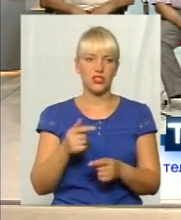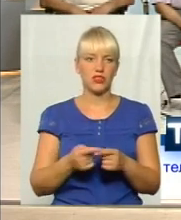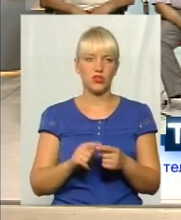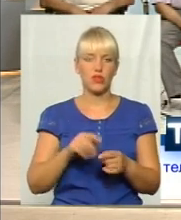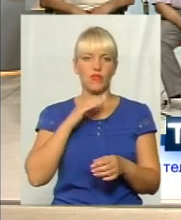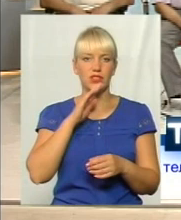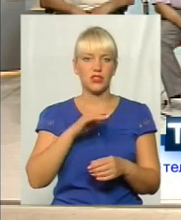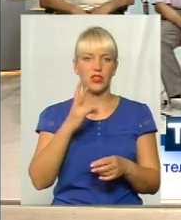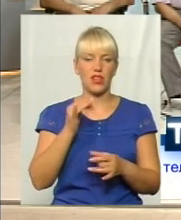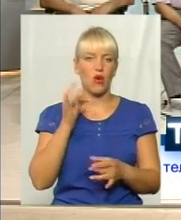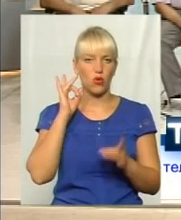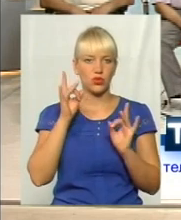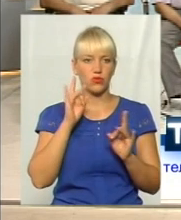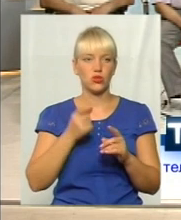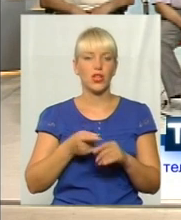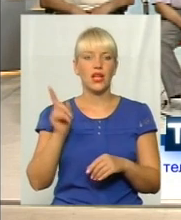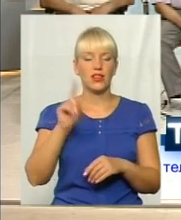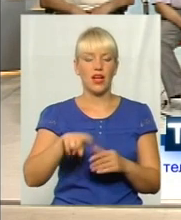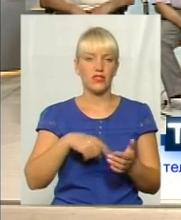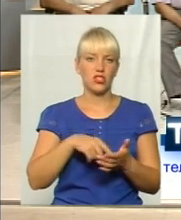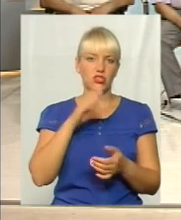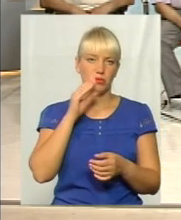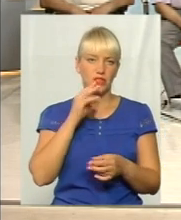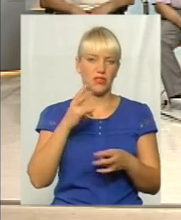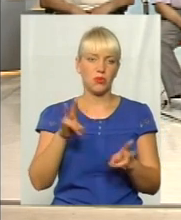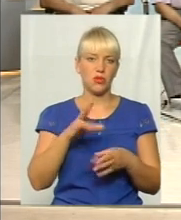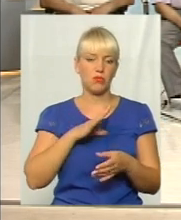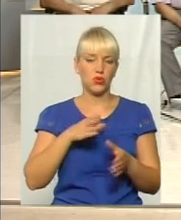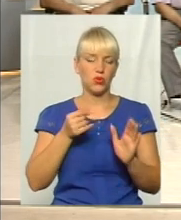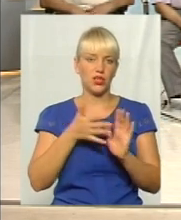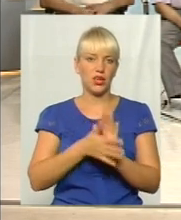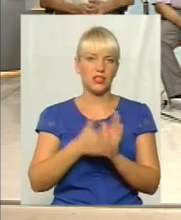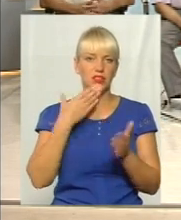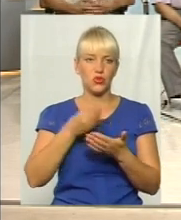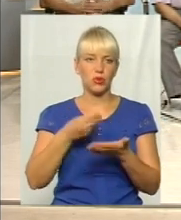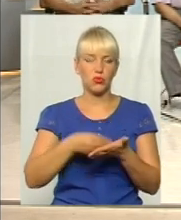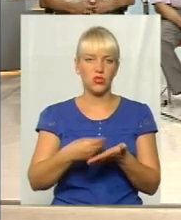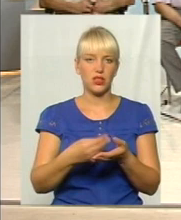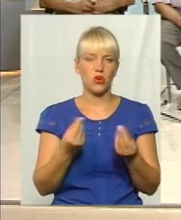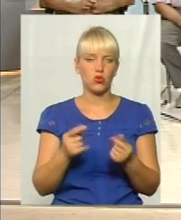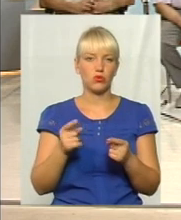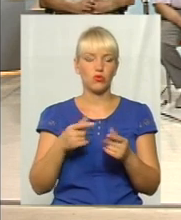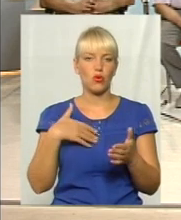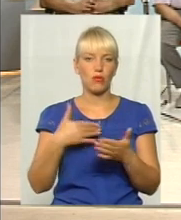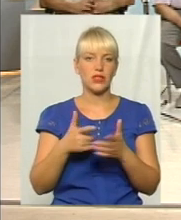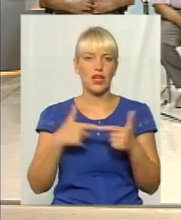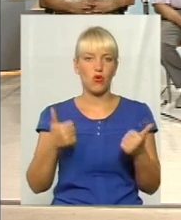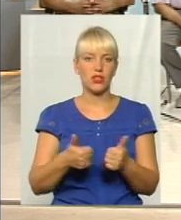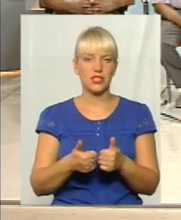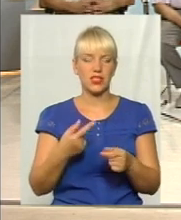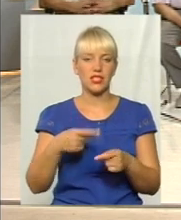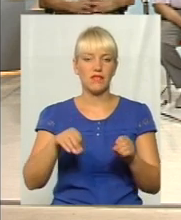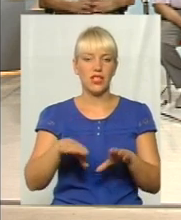цього вистачило на озвучку. Так що навіть шепітівці не довелося тратити своїх бюджетних коштів, тому що так громадська організація